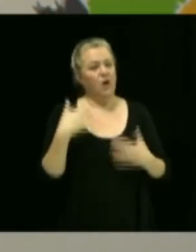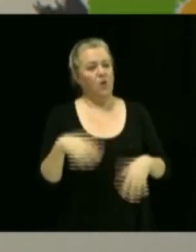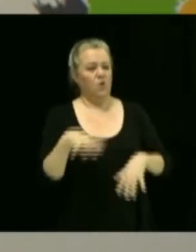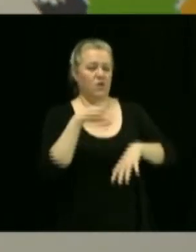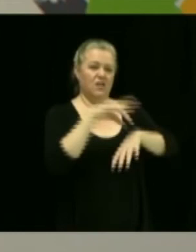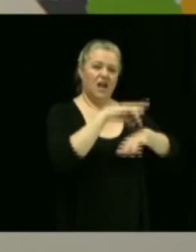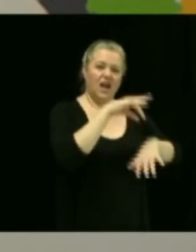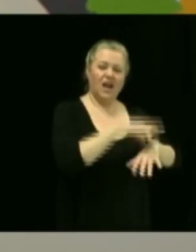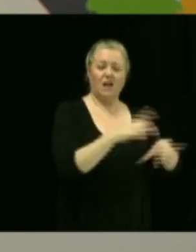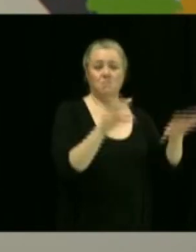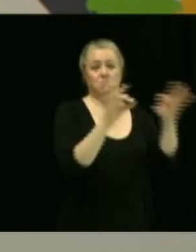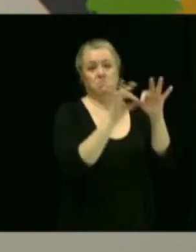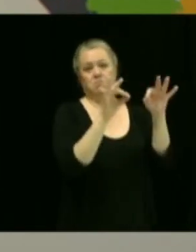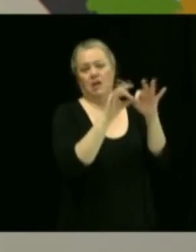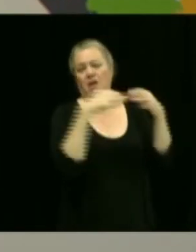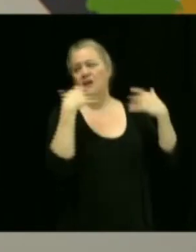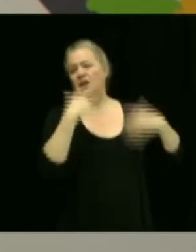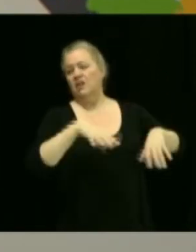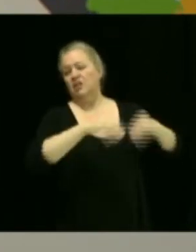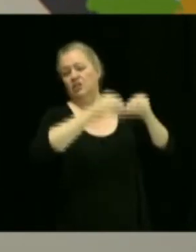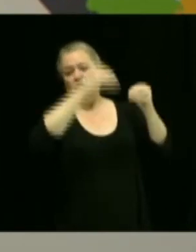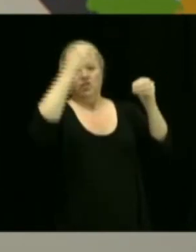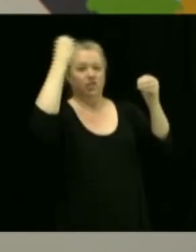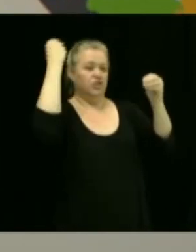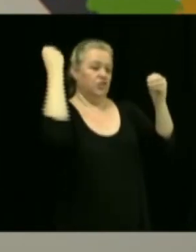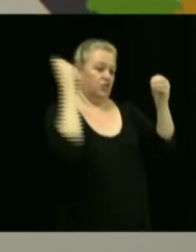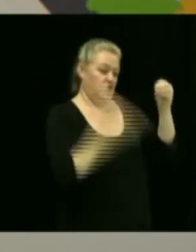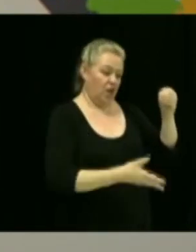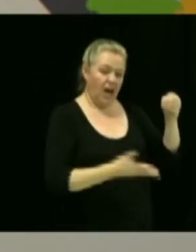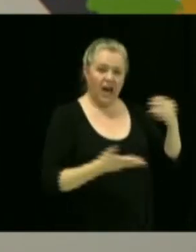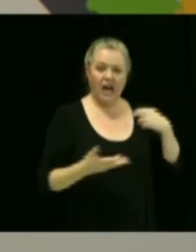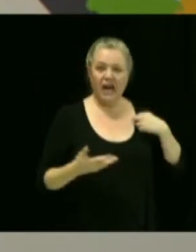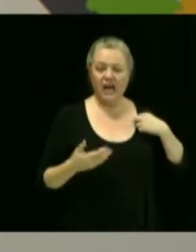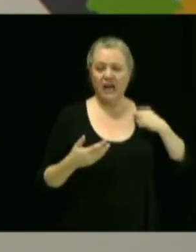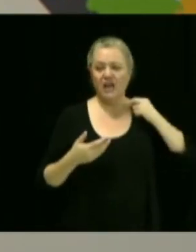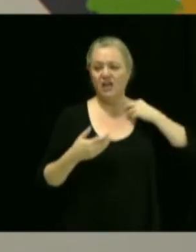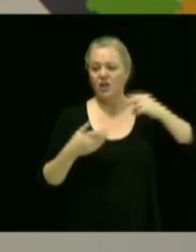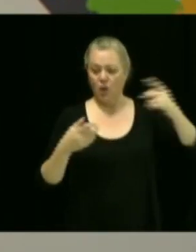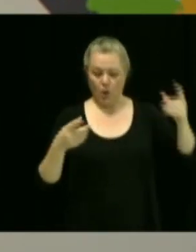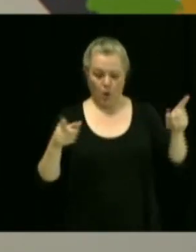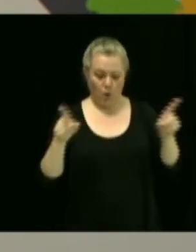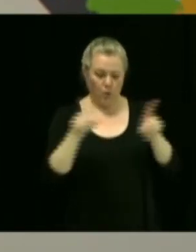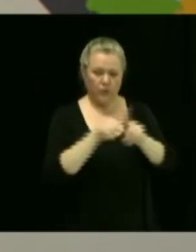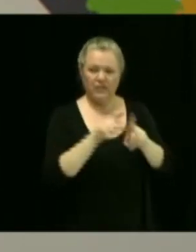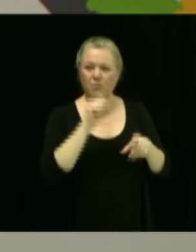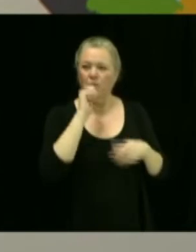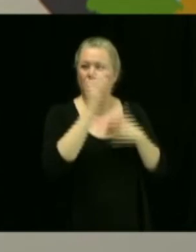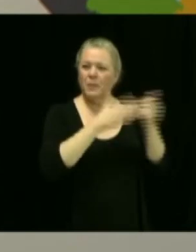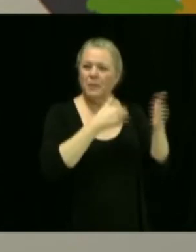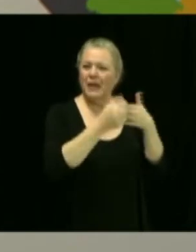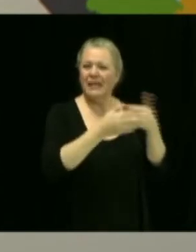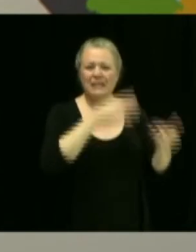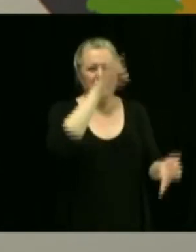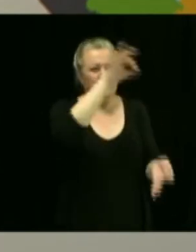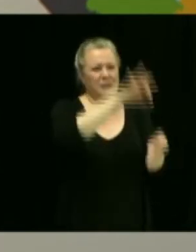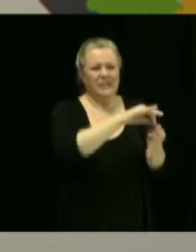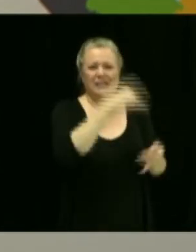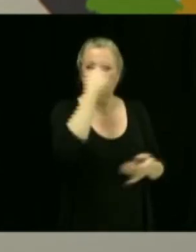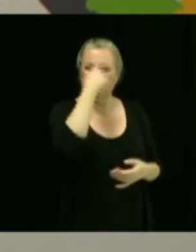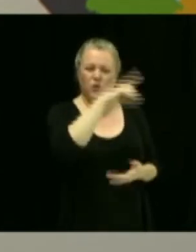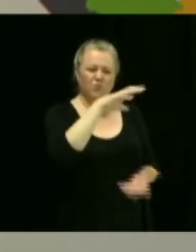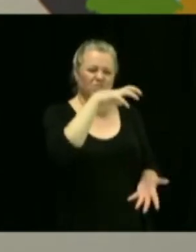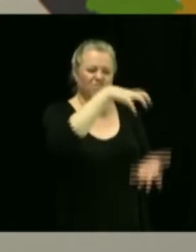à des prix exorbitants, qui ne sont pas nécessairement des endroits spécifiques pour un service de garde.